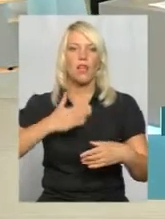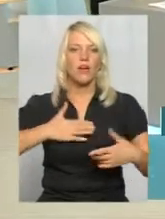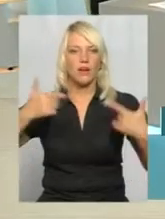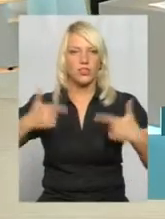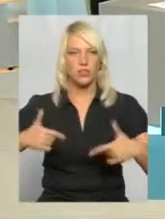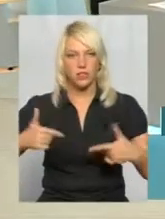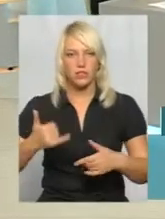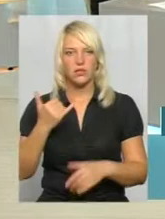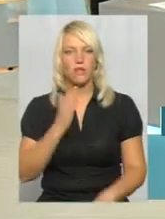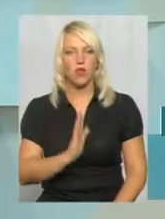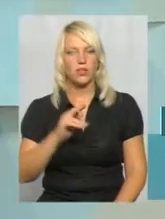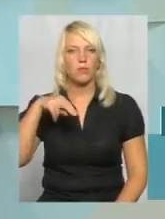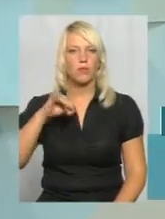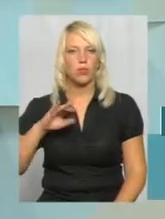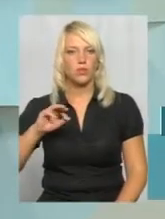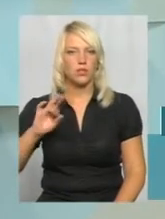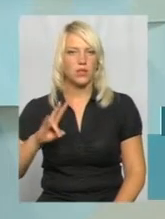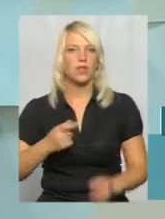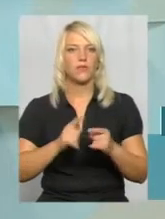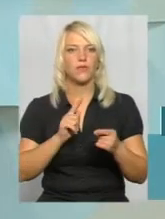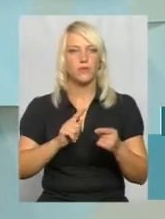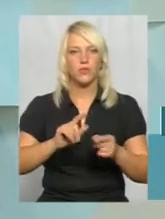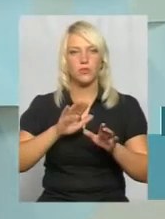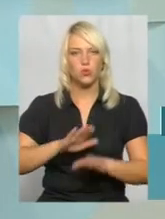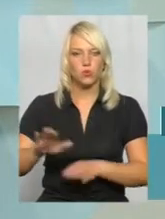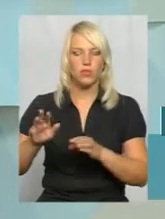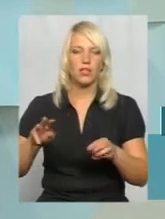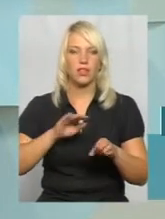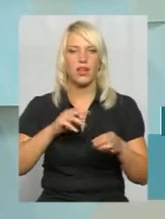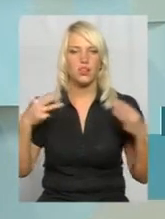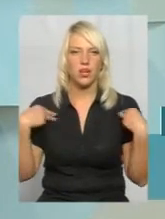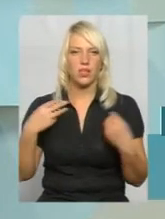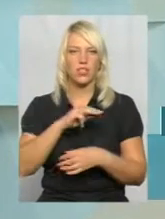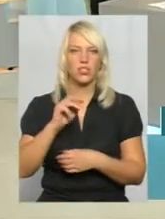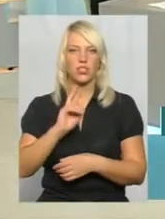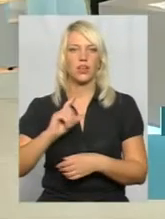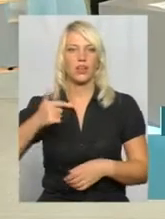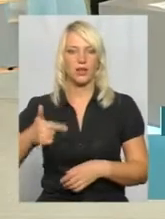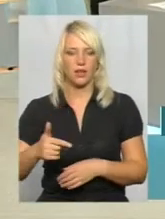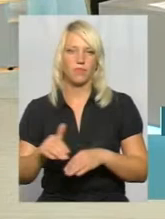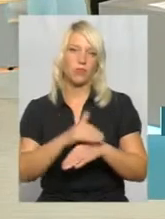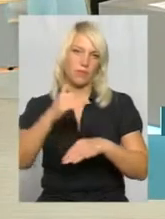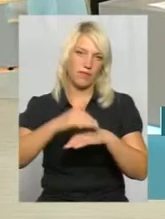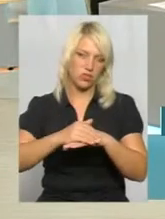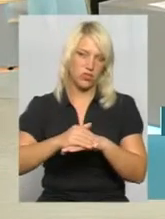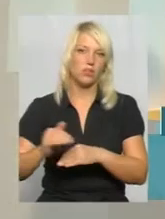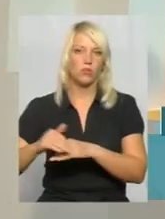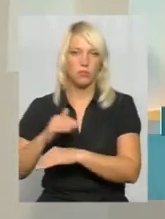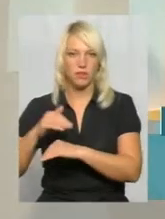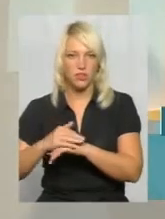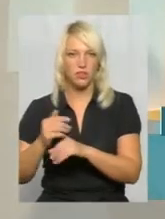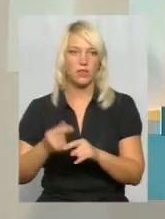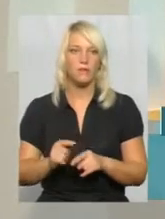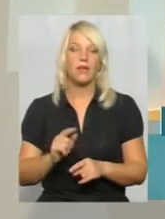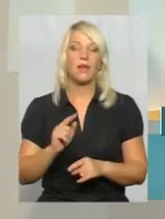Сьогодні з нами Володимир Путін, заступник начальника Хмельницького міського управління житлово-комунального господарства. Добрий вечір. Добрий вечір. Пане Володимире,